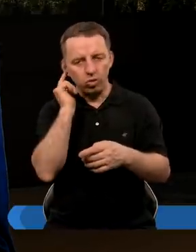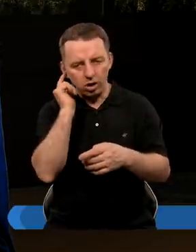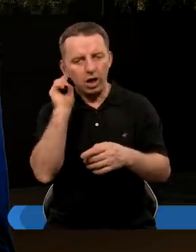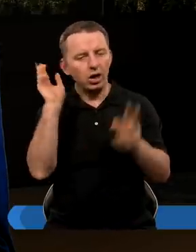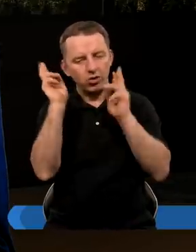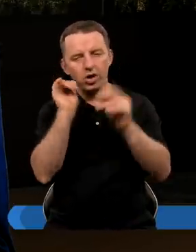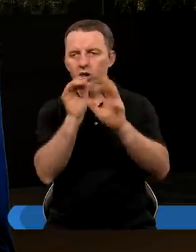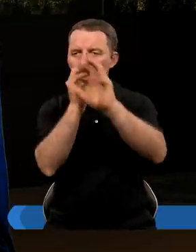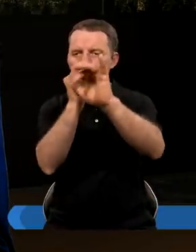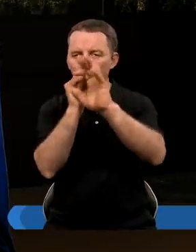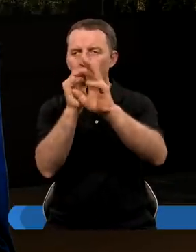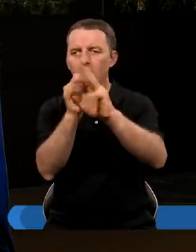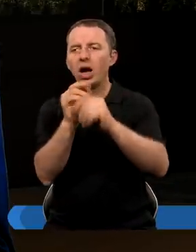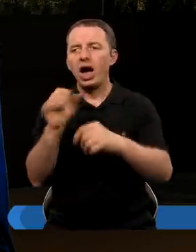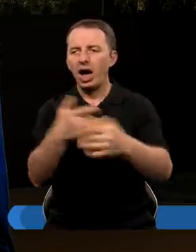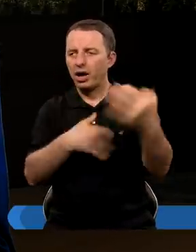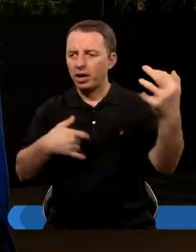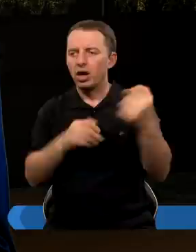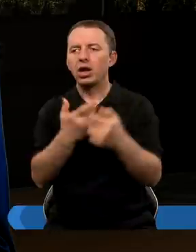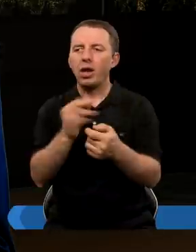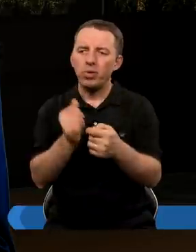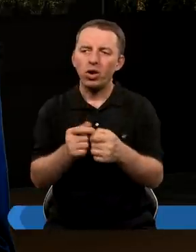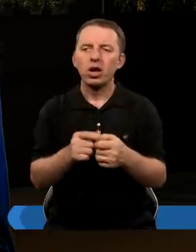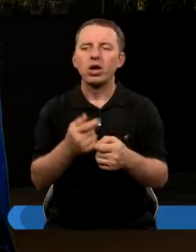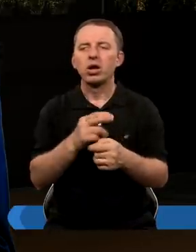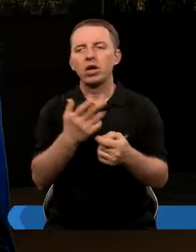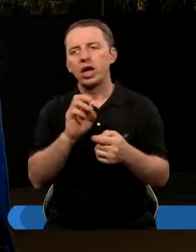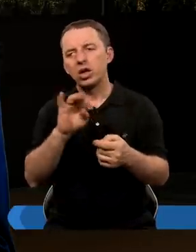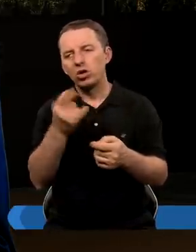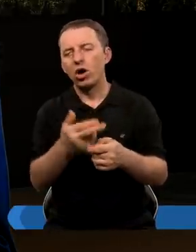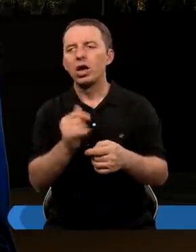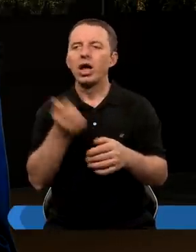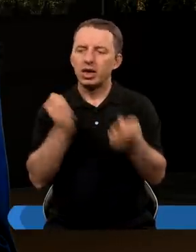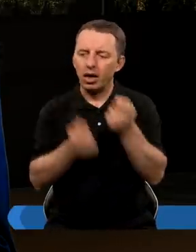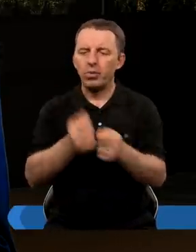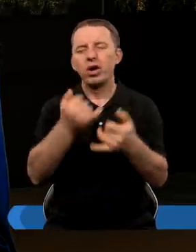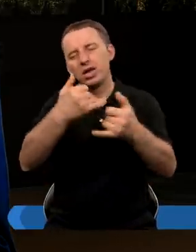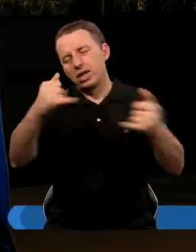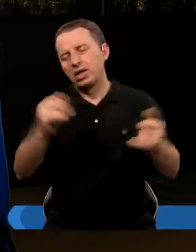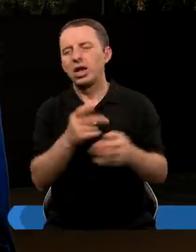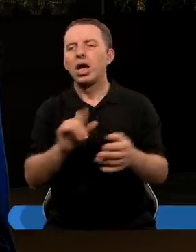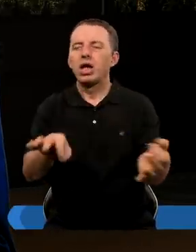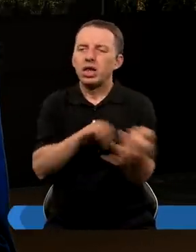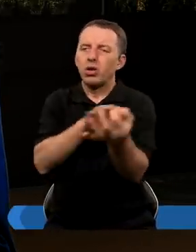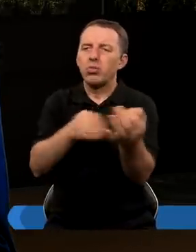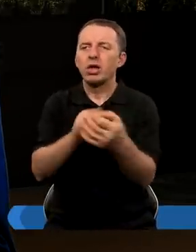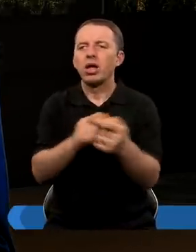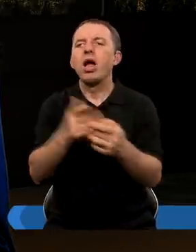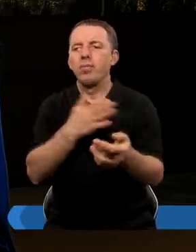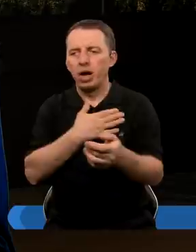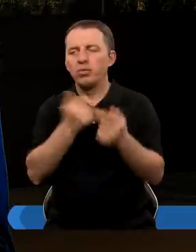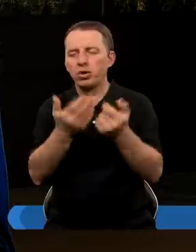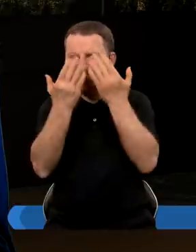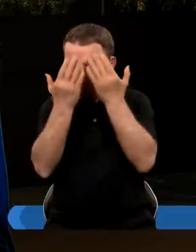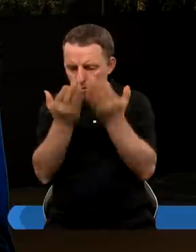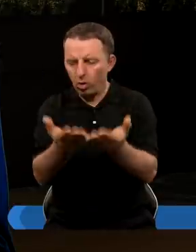gdy usłyszycie dźwięk trąby, fletu, harfy, sambułki, psałterionu, cymbałów i wszelkiego instrumentu muzycznego macie